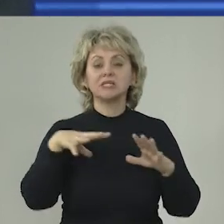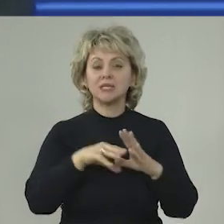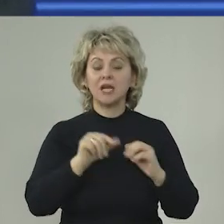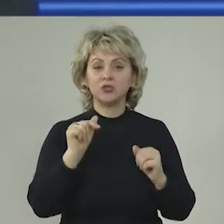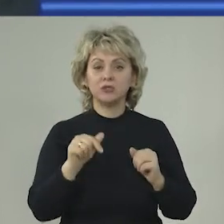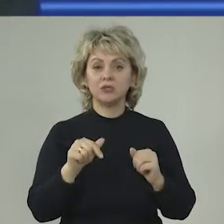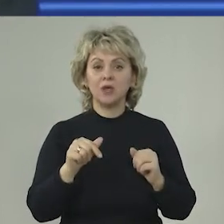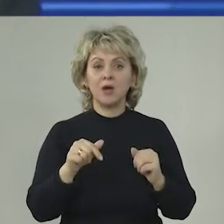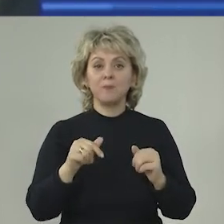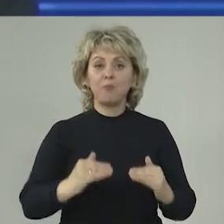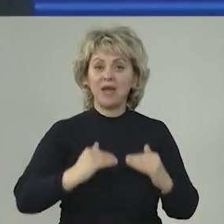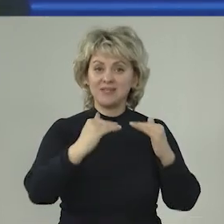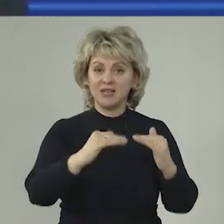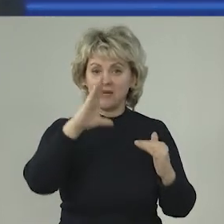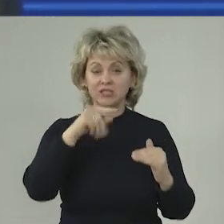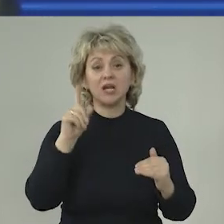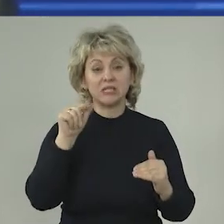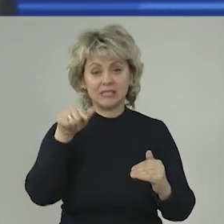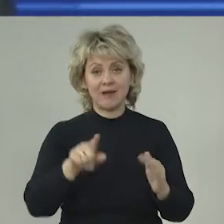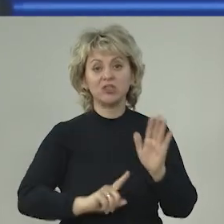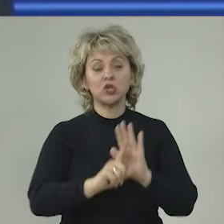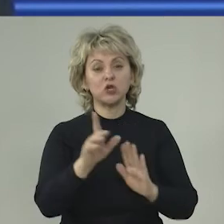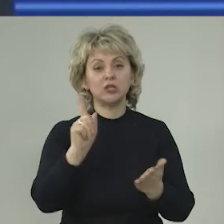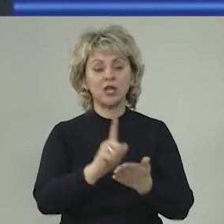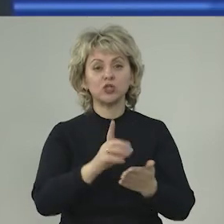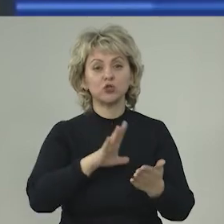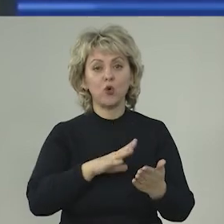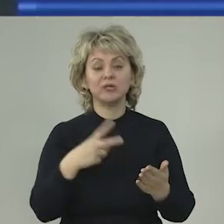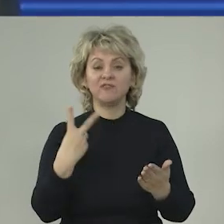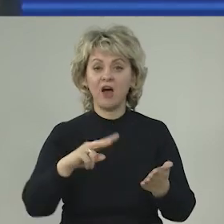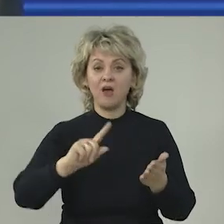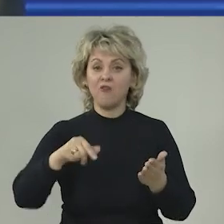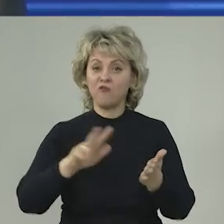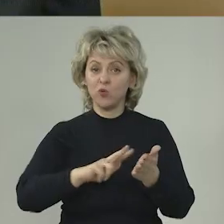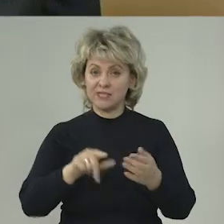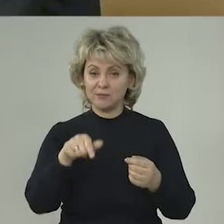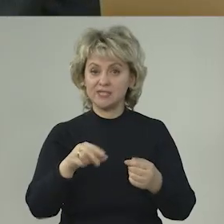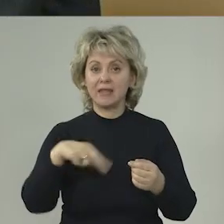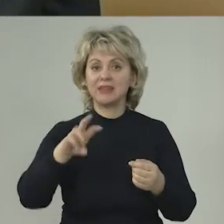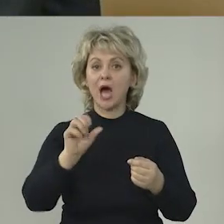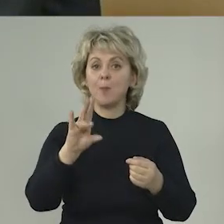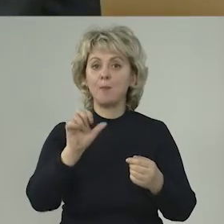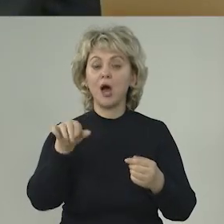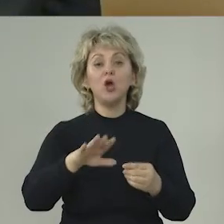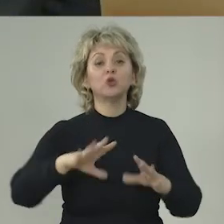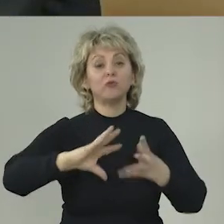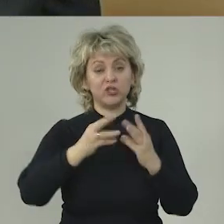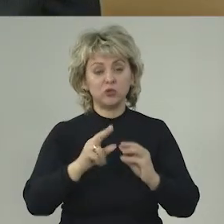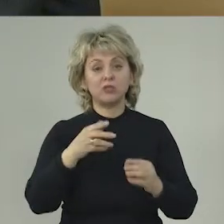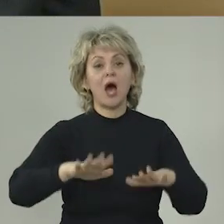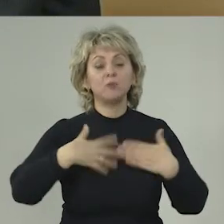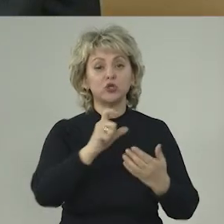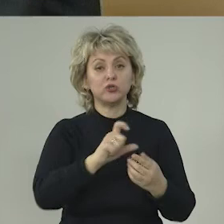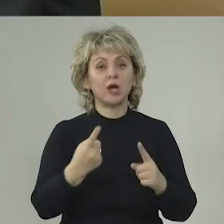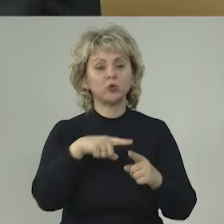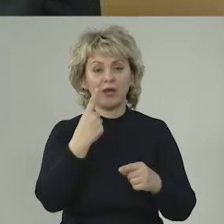поднятия воды. Как известно, дамба изначально должна была быть 2,80. В результате обращения людей, которые